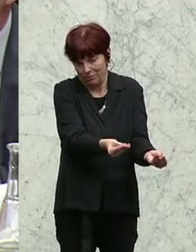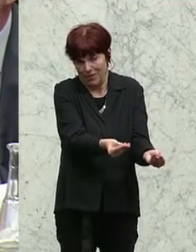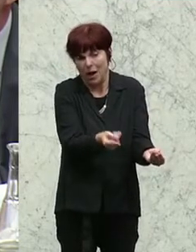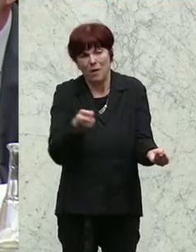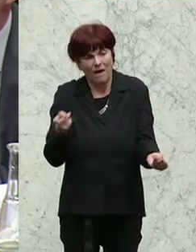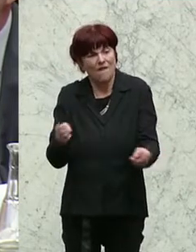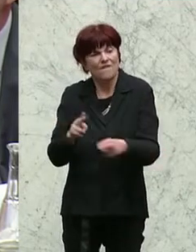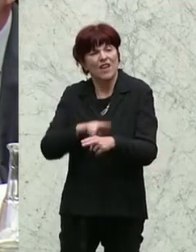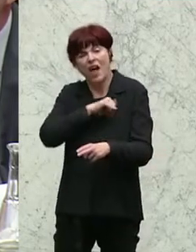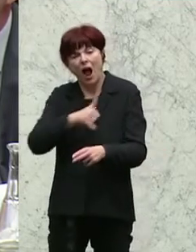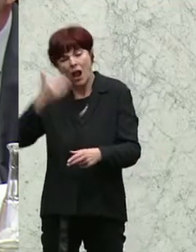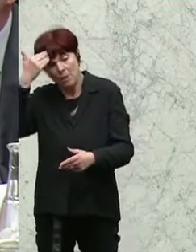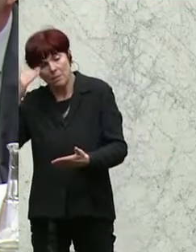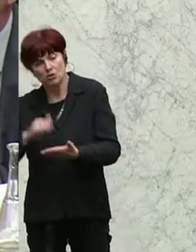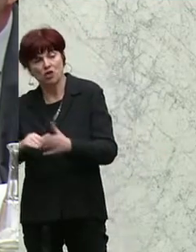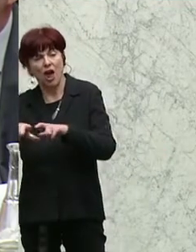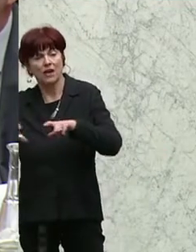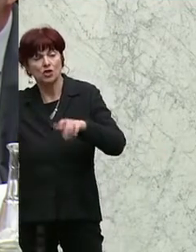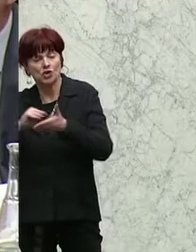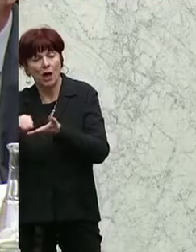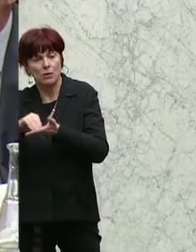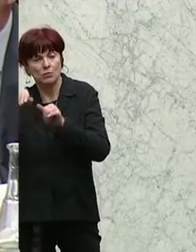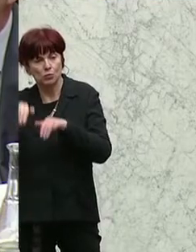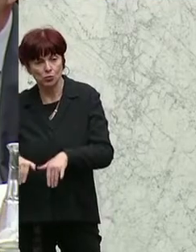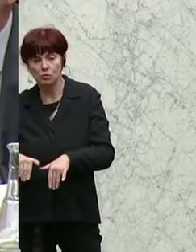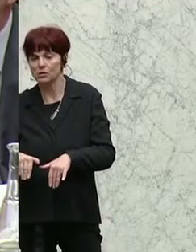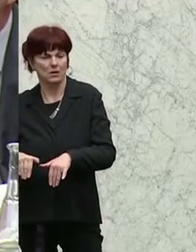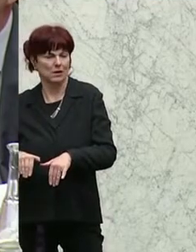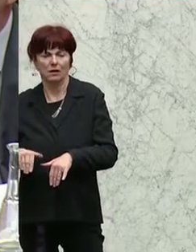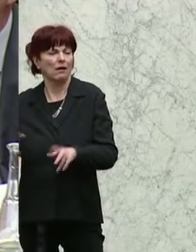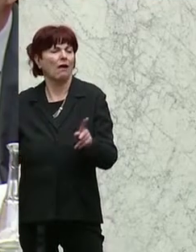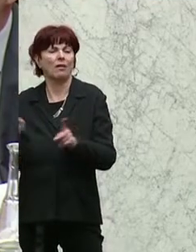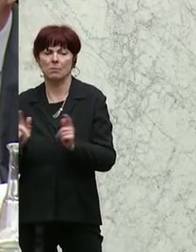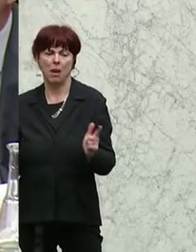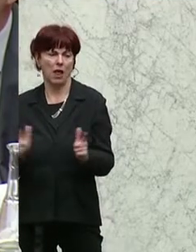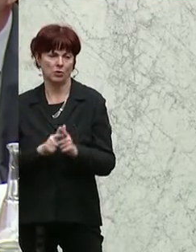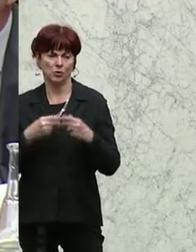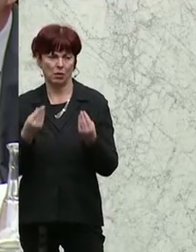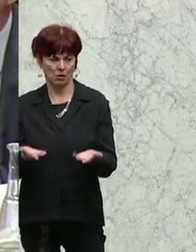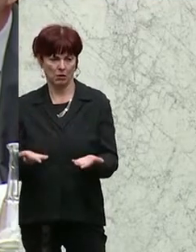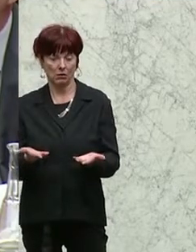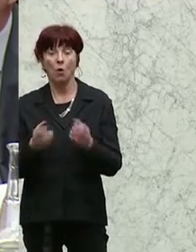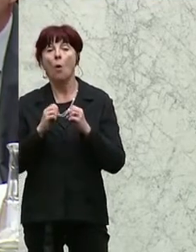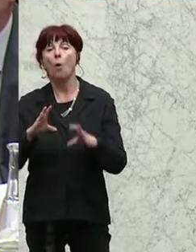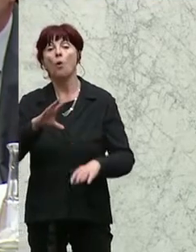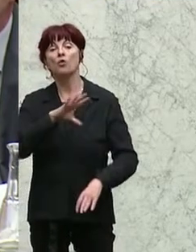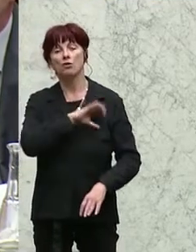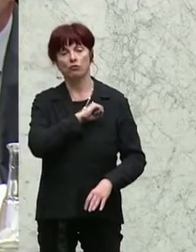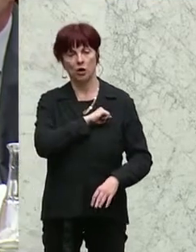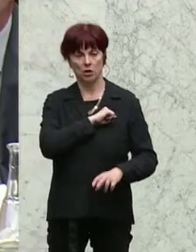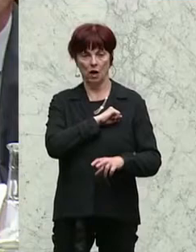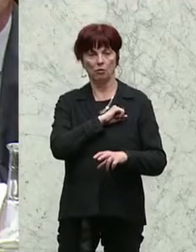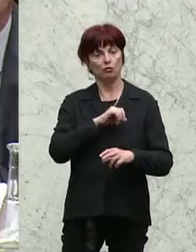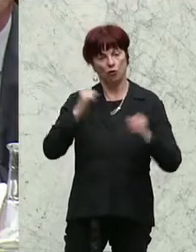weit entfernt wären, ohne dass ein Nutzen für die Republik erwachsen würde. Aber informelle Gespräche